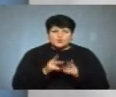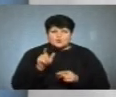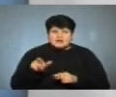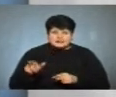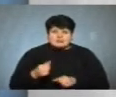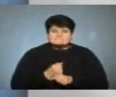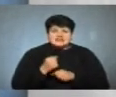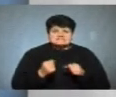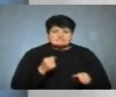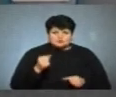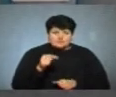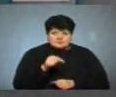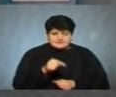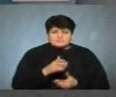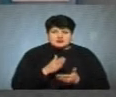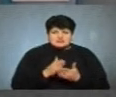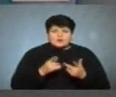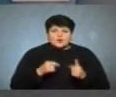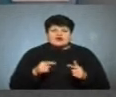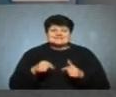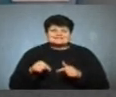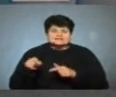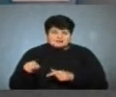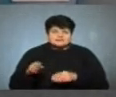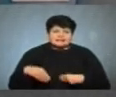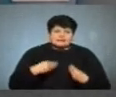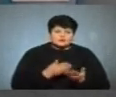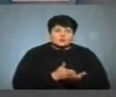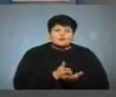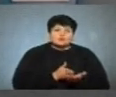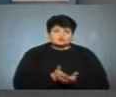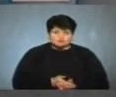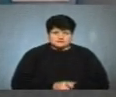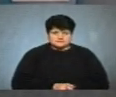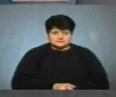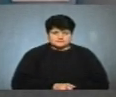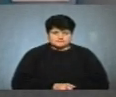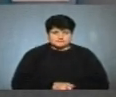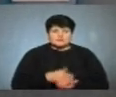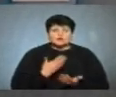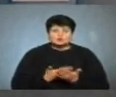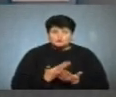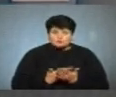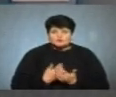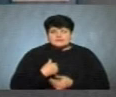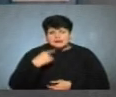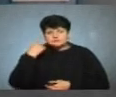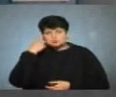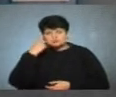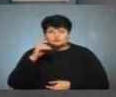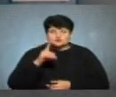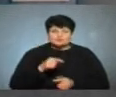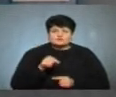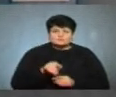які працевлаштовані там, а є певні організації, які надають такі послуги. Тобто, я думаю, що в